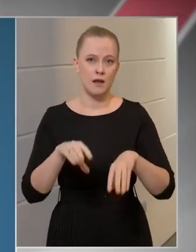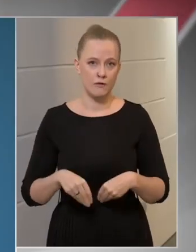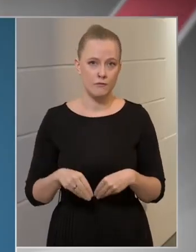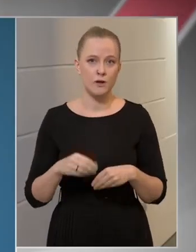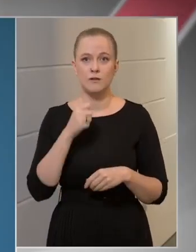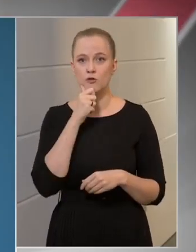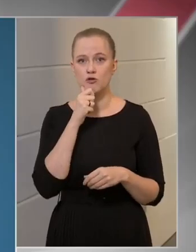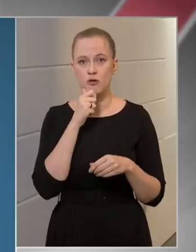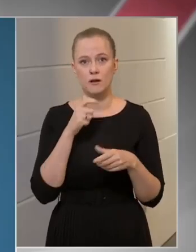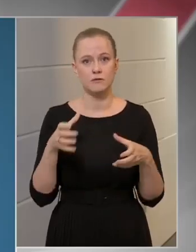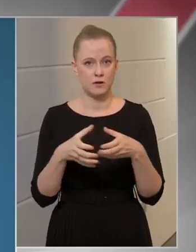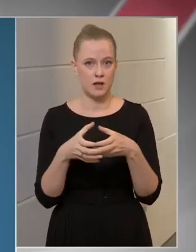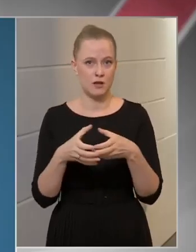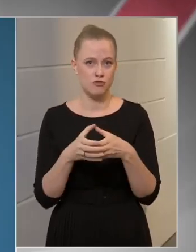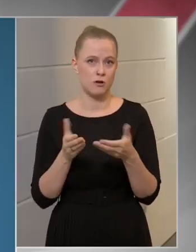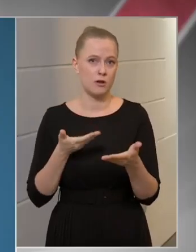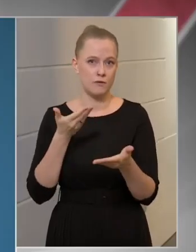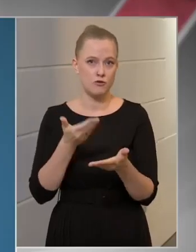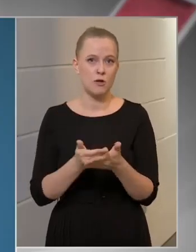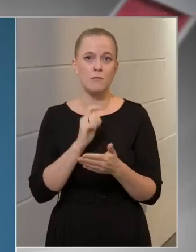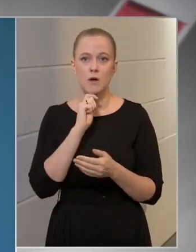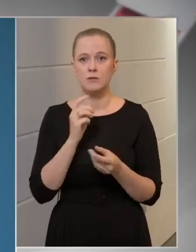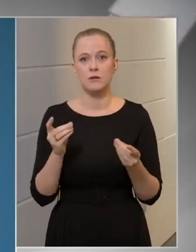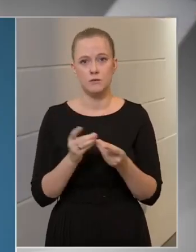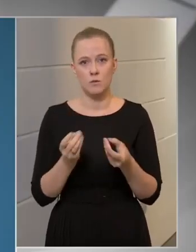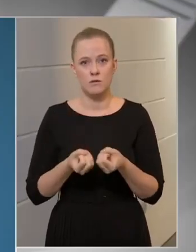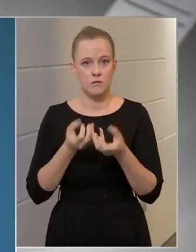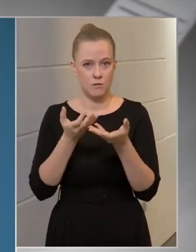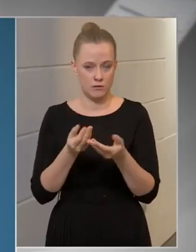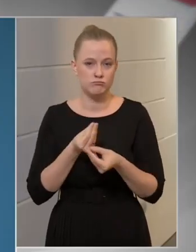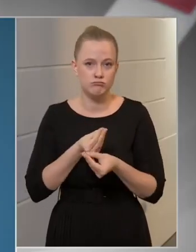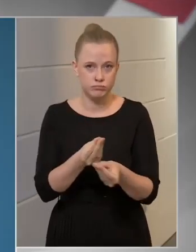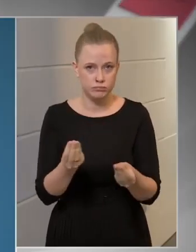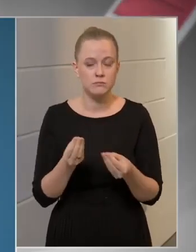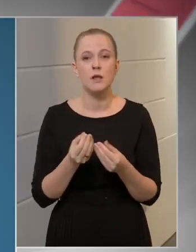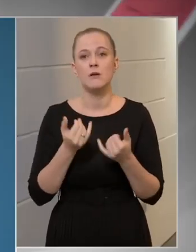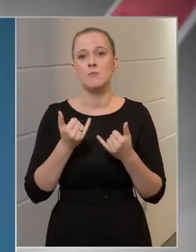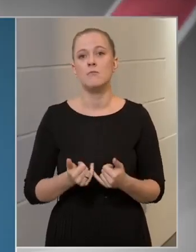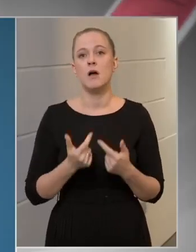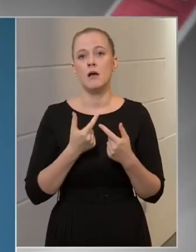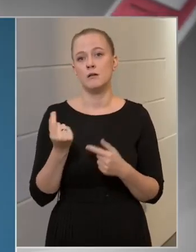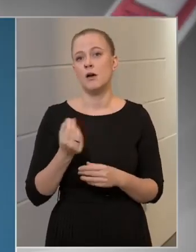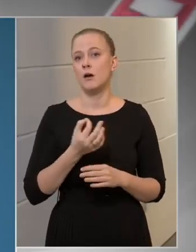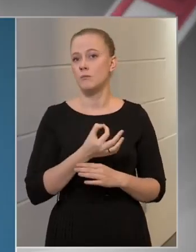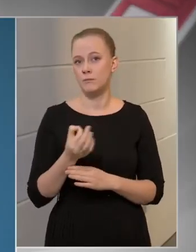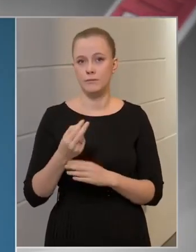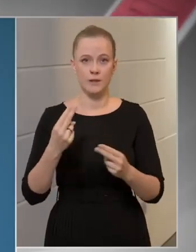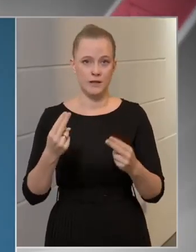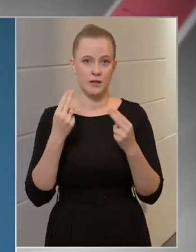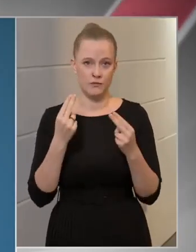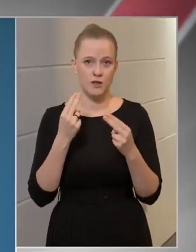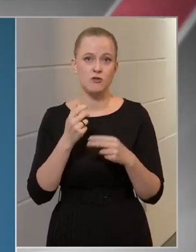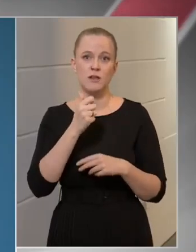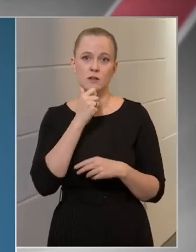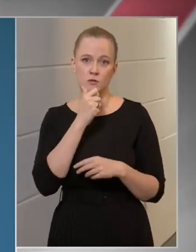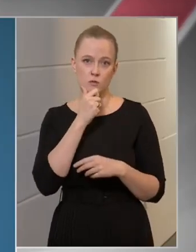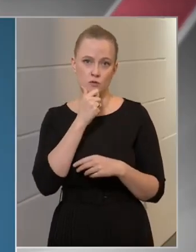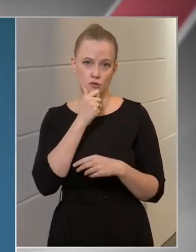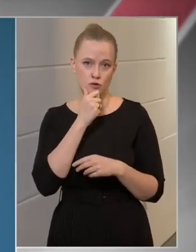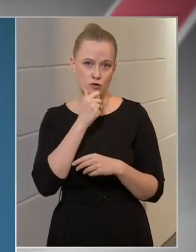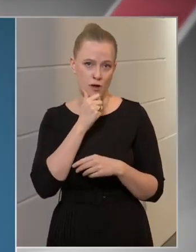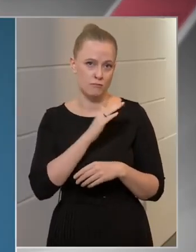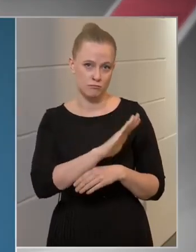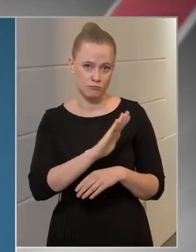javaslatát, így a magyar közlönyben kihirdetésre került és a mai naptól hatályba is lépett az idősebb honfitársainkra